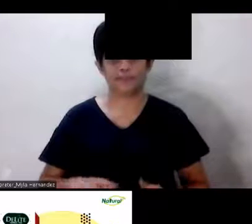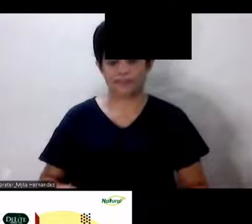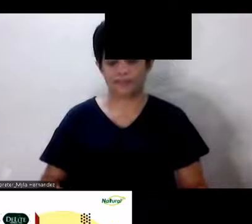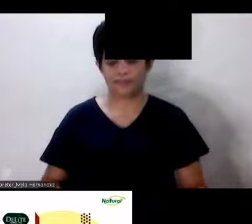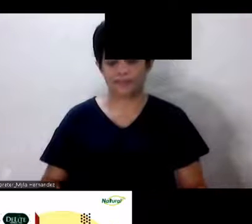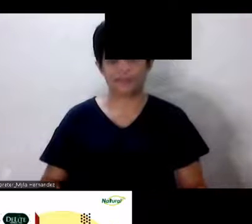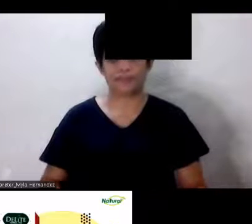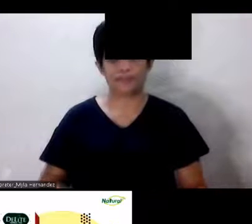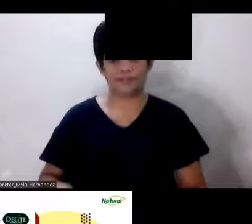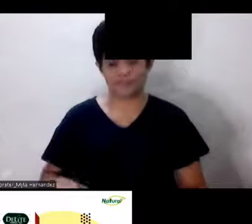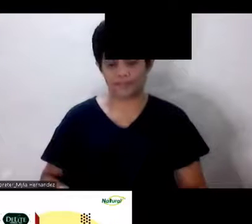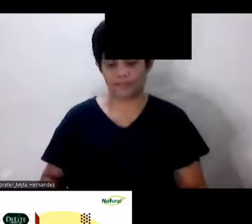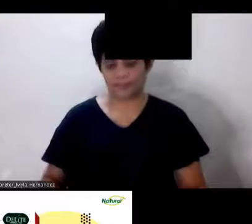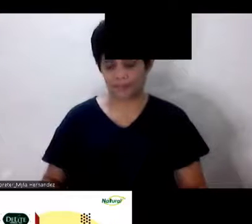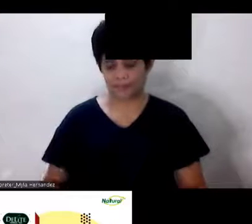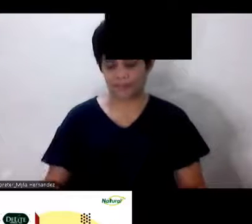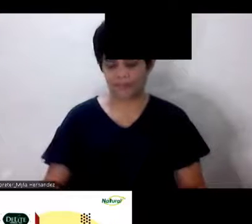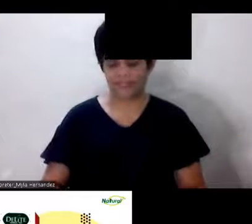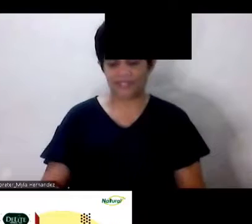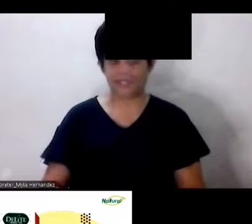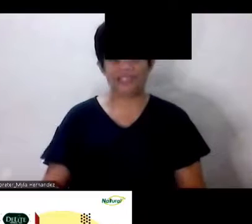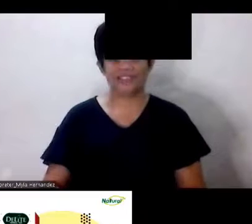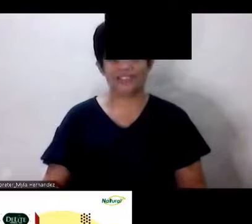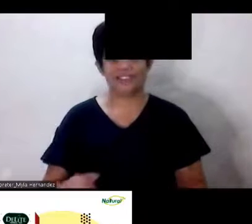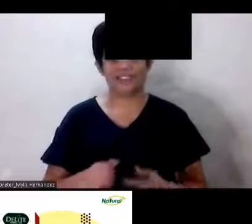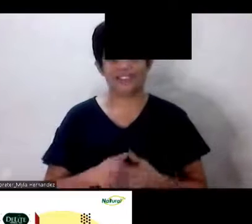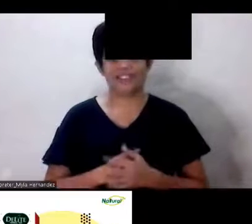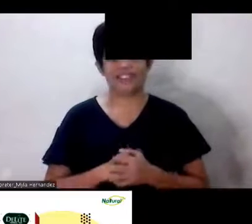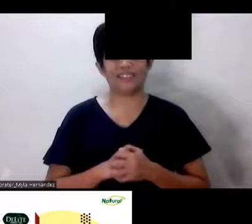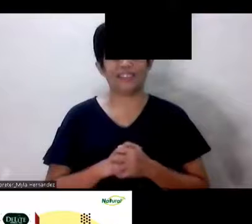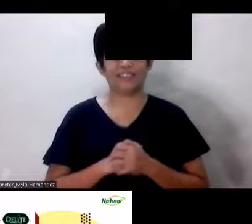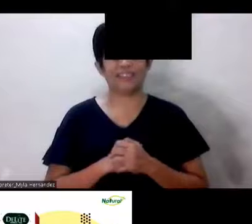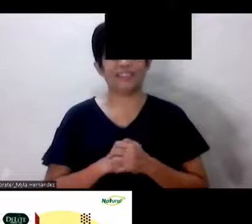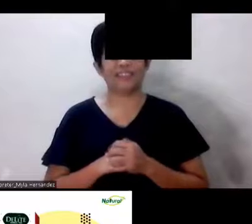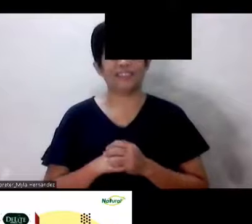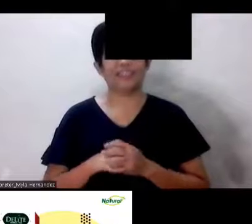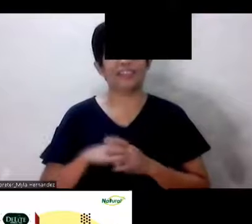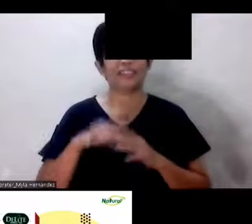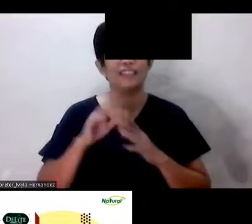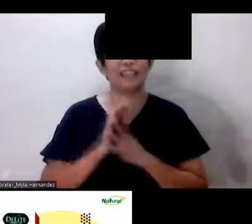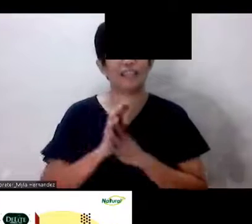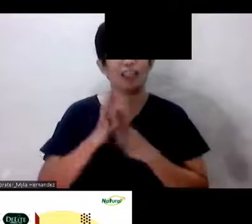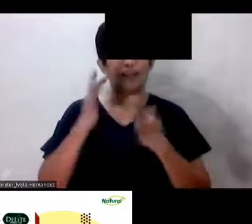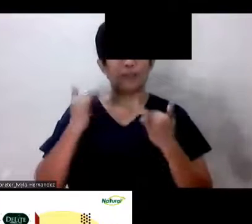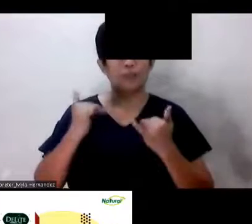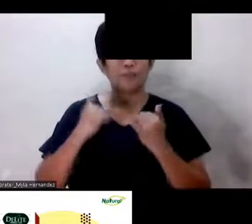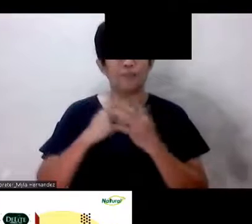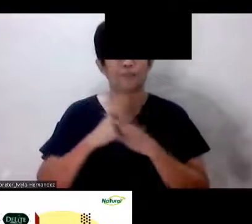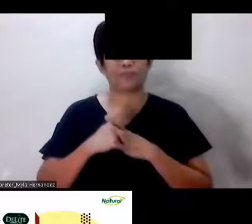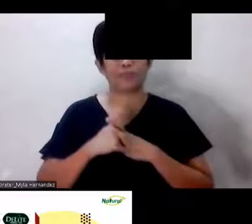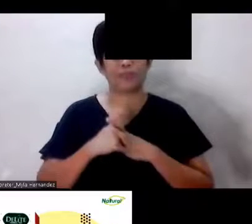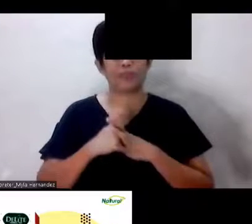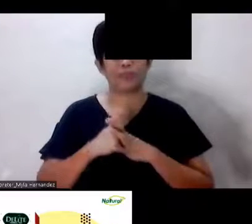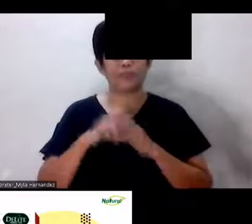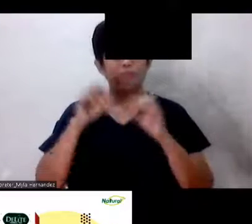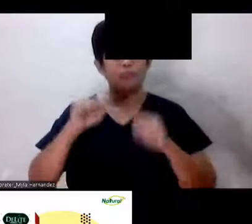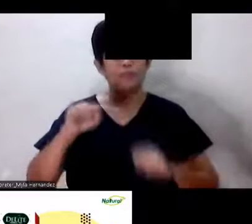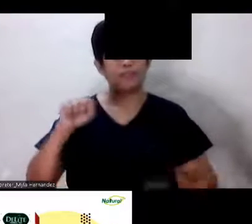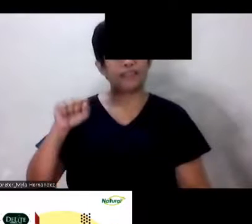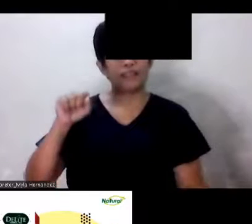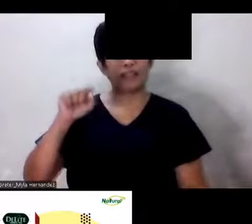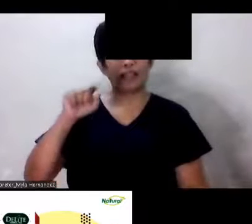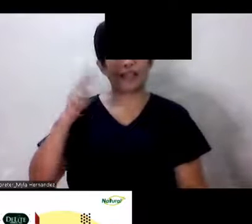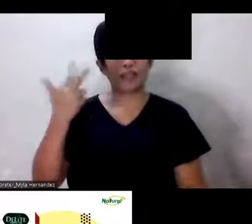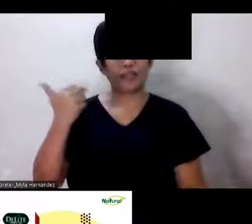Ayan, tayo na ba? Pwede na bumalik Nasagutin na ni Buddy Benson Pwede ba sa 13 years old ang